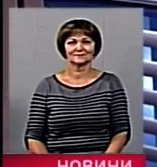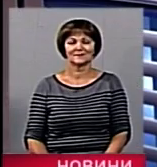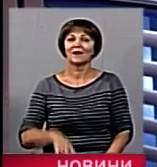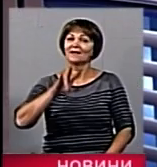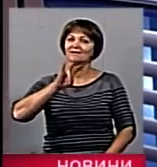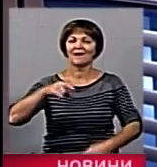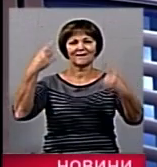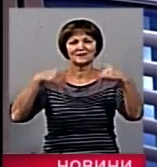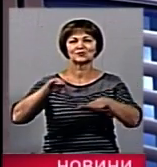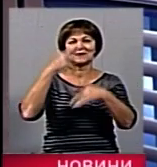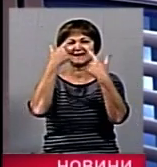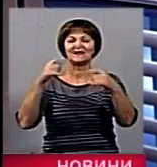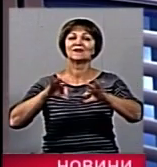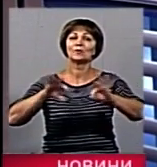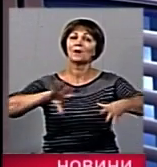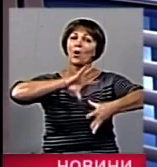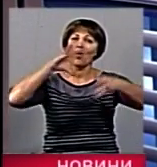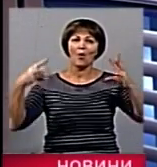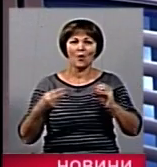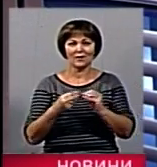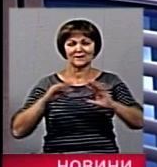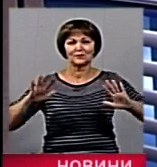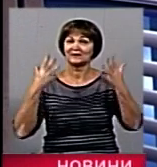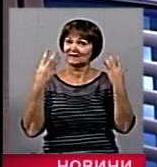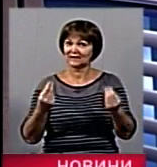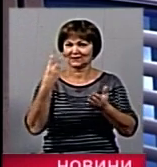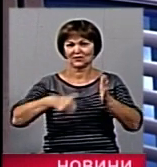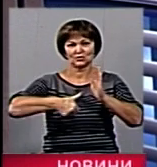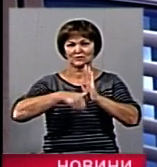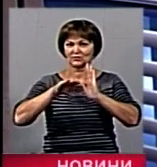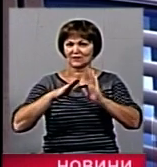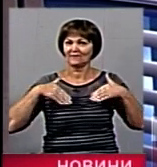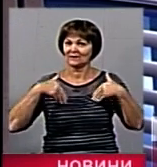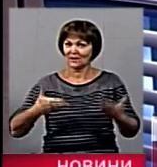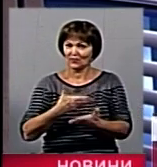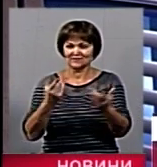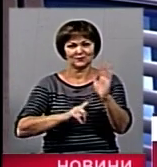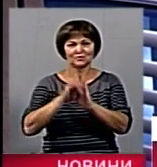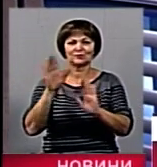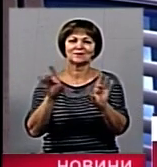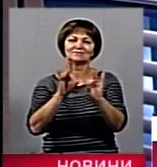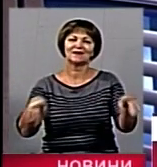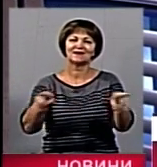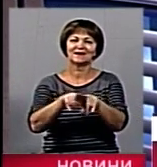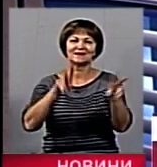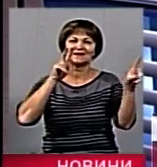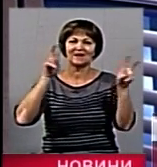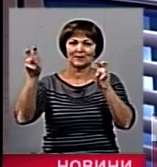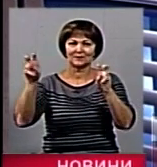На каналі Житомир інформаційний огляд подій дня 26 жовтня. Вітаю вас. Спочатку говоритимемо про такі теми.